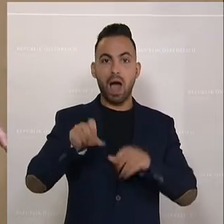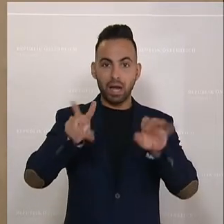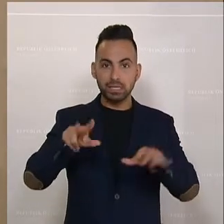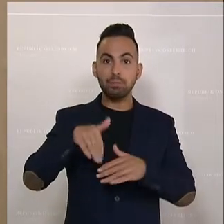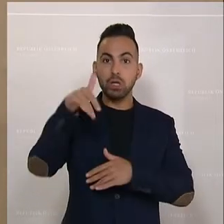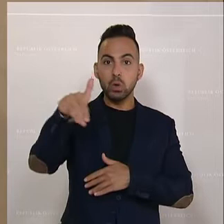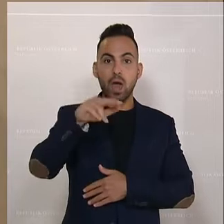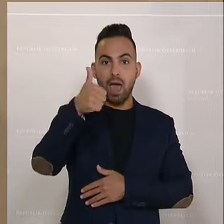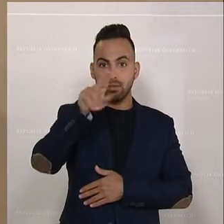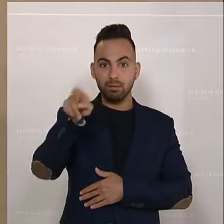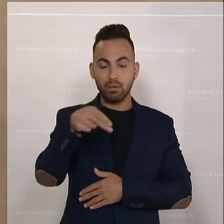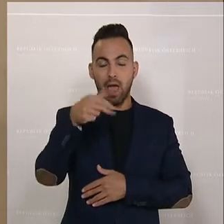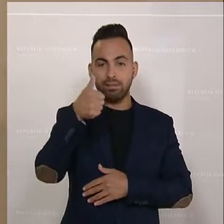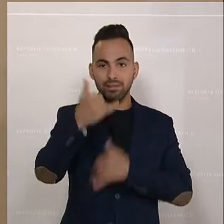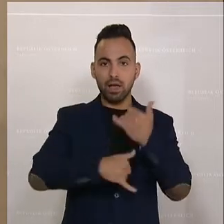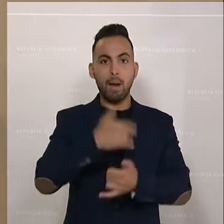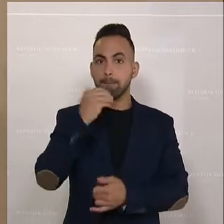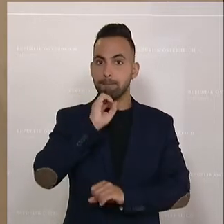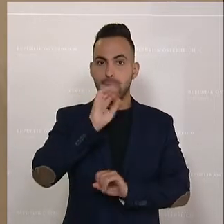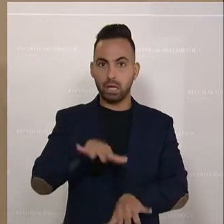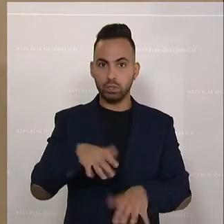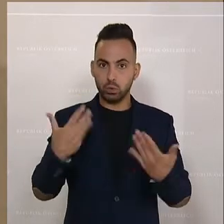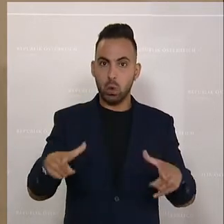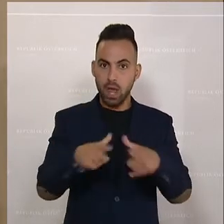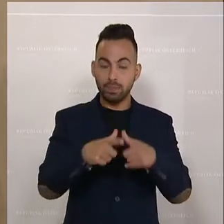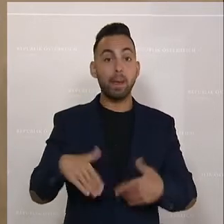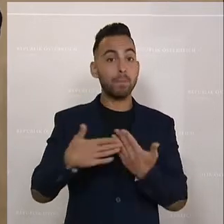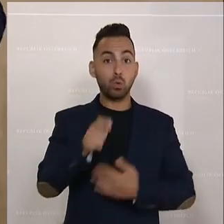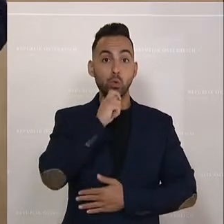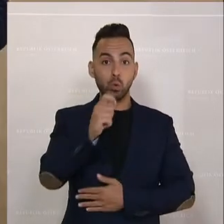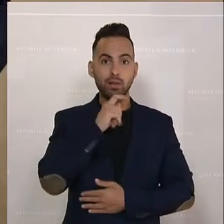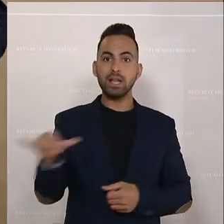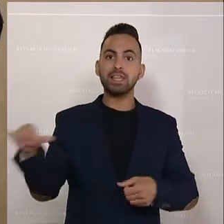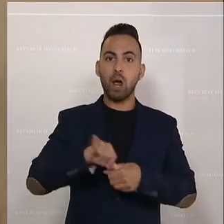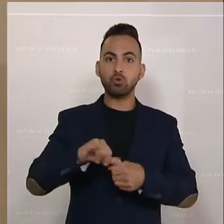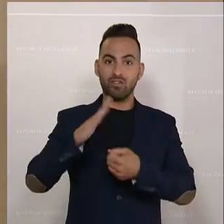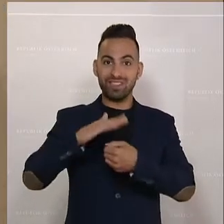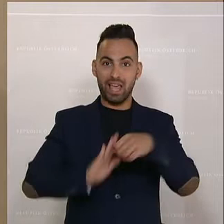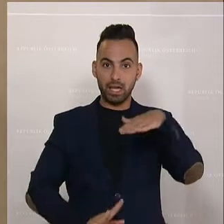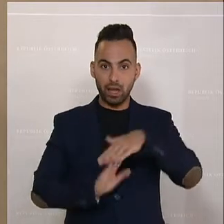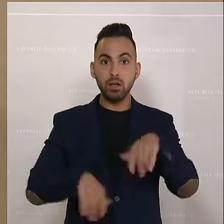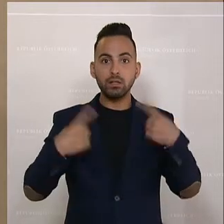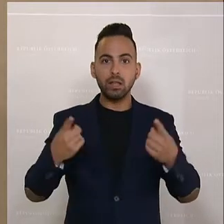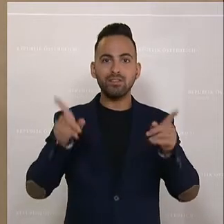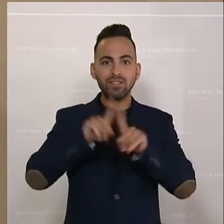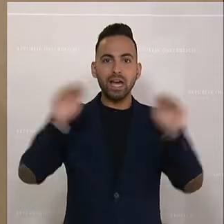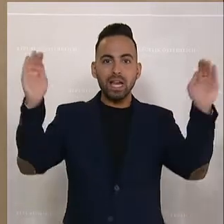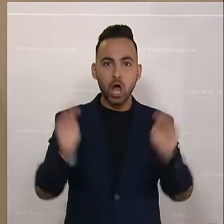leisten. Ungarn, der Treibstoffdeckel dort hat dazu geführt, dass in Wirklichkeit Treibstoffe rationiert ist,